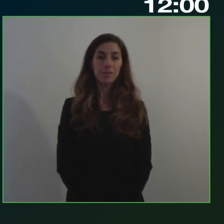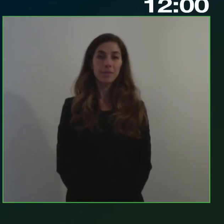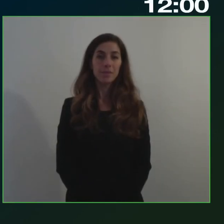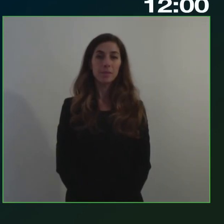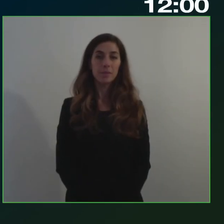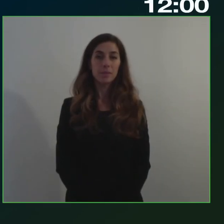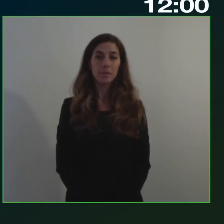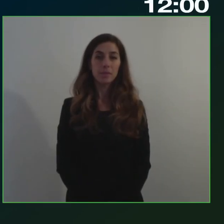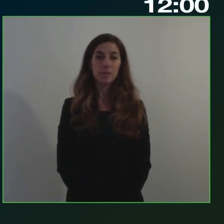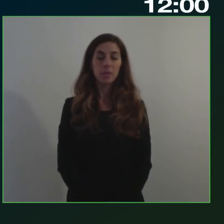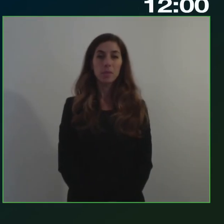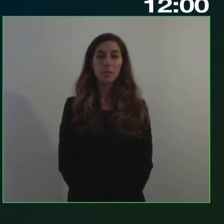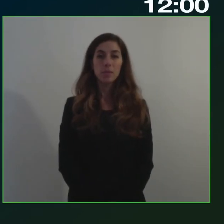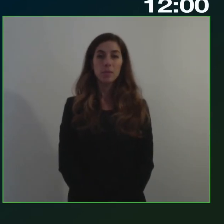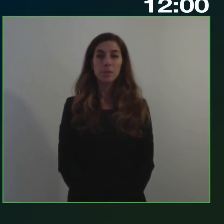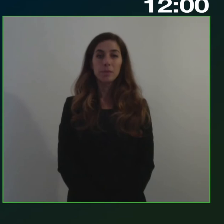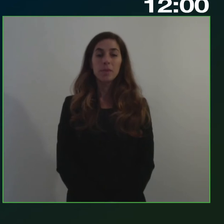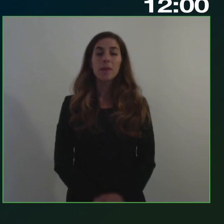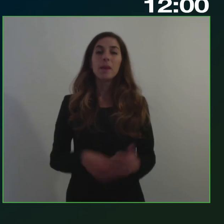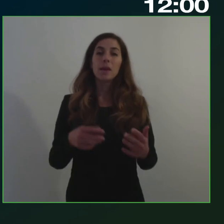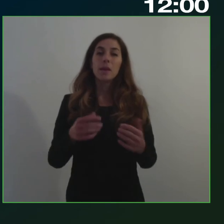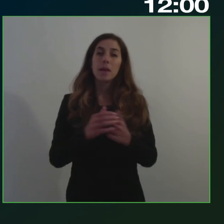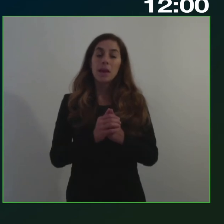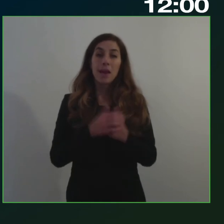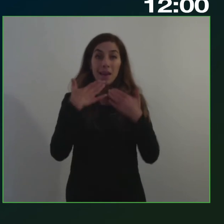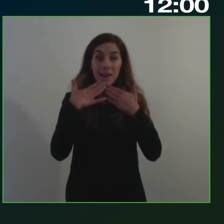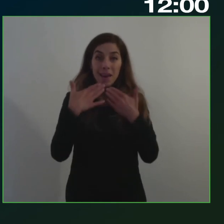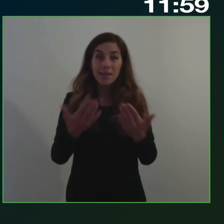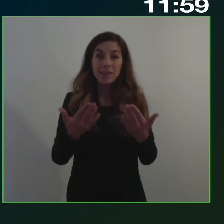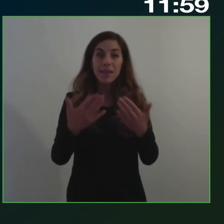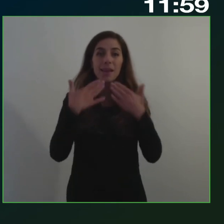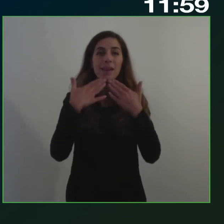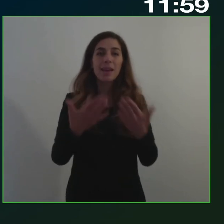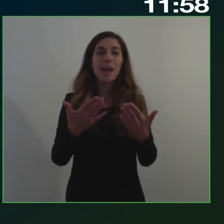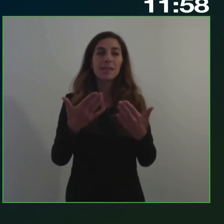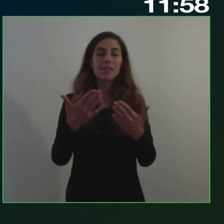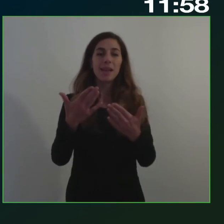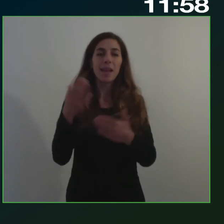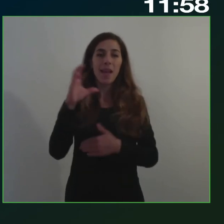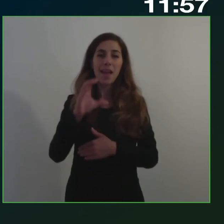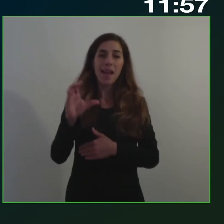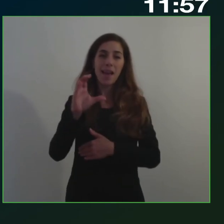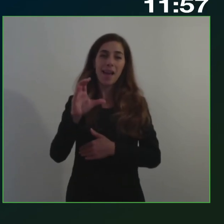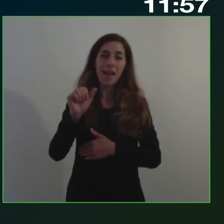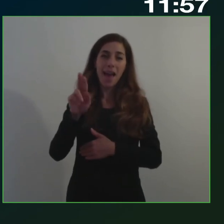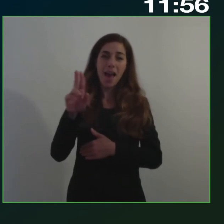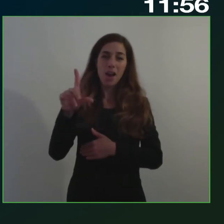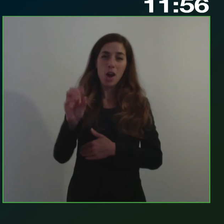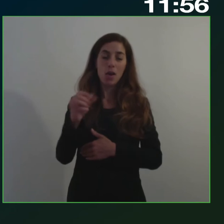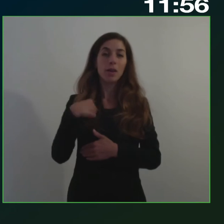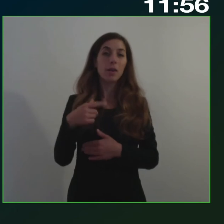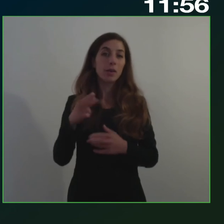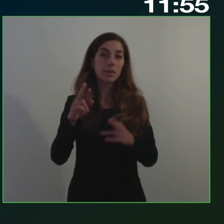con gli interventi della Commissione grazie grazie Carlo spero che mi contiate bene